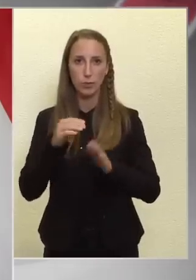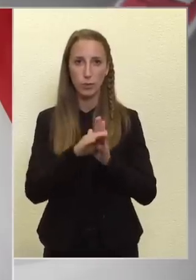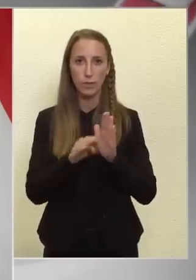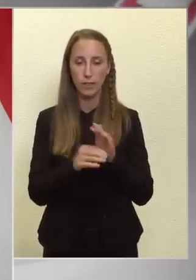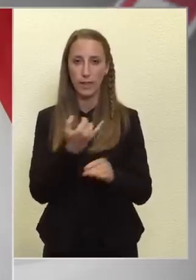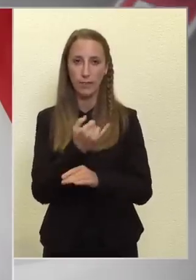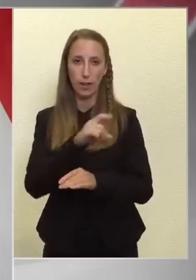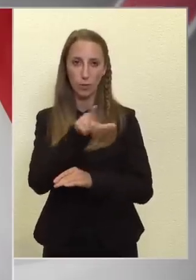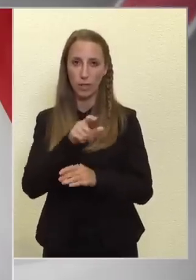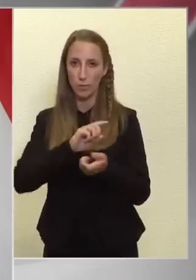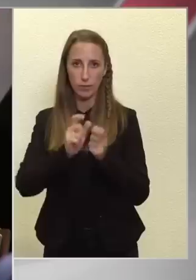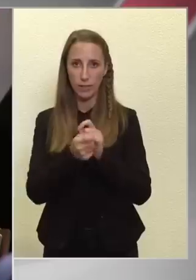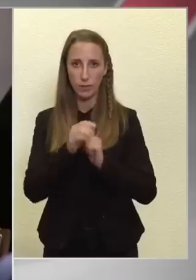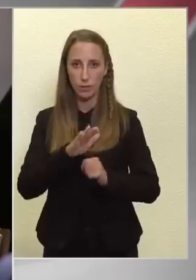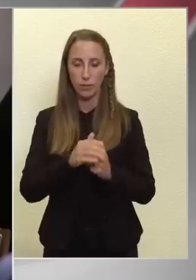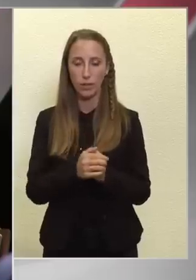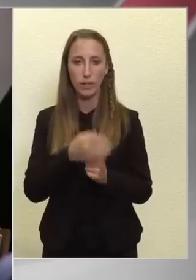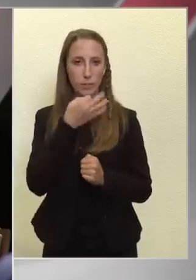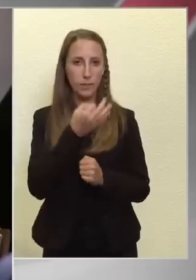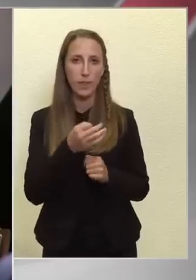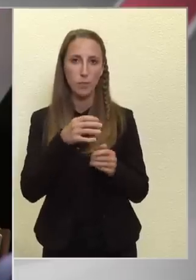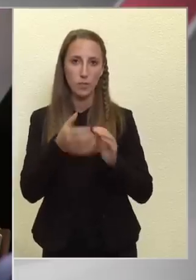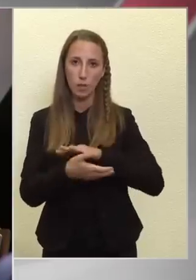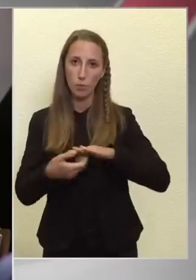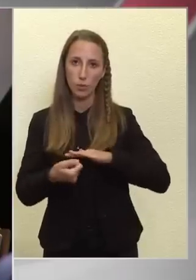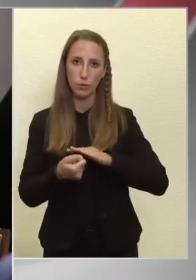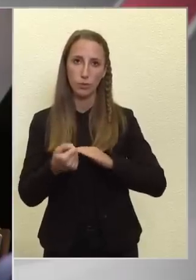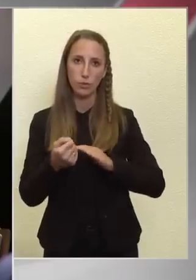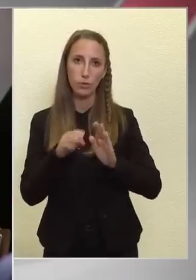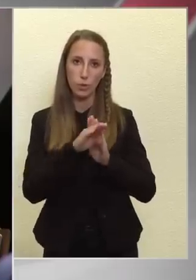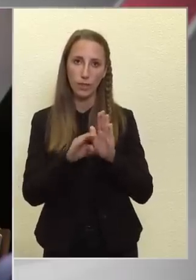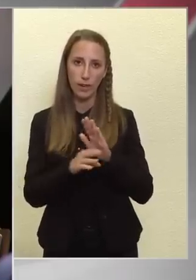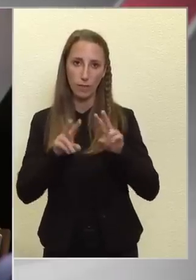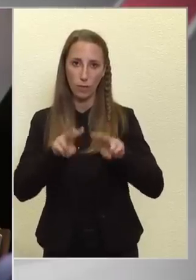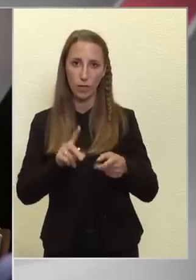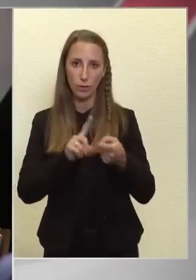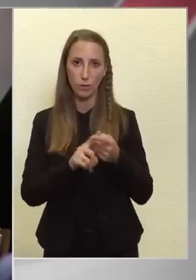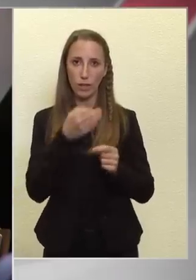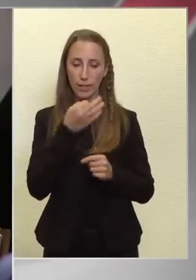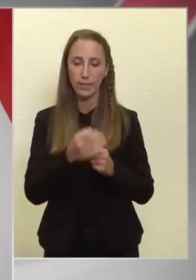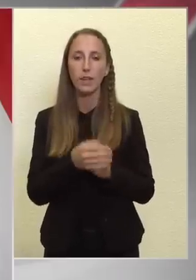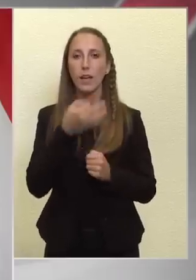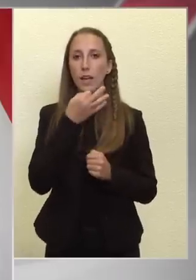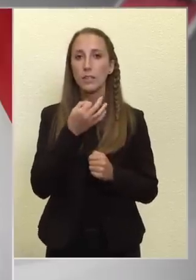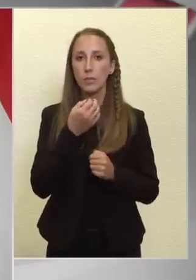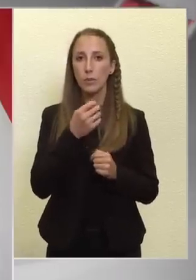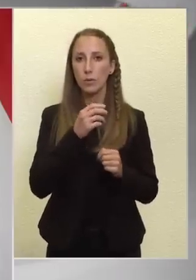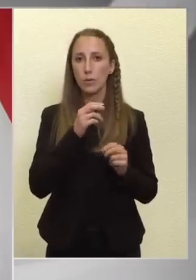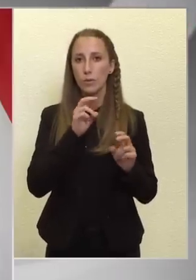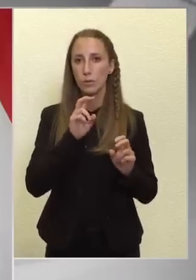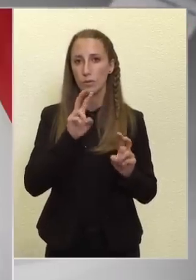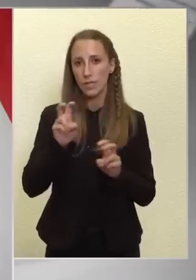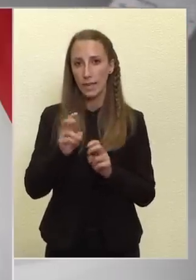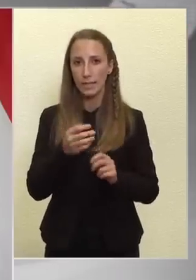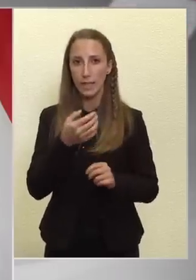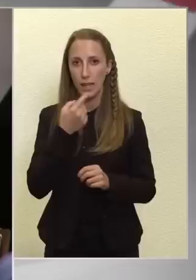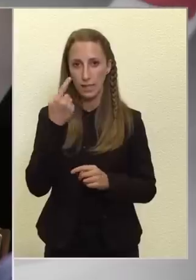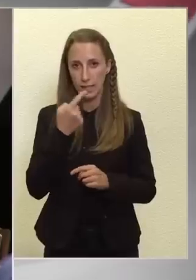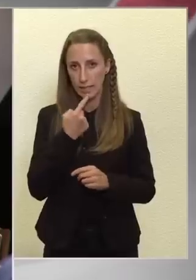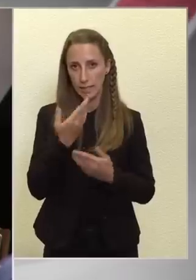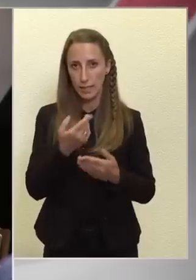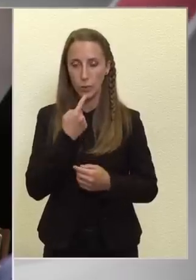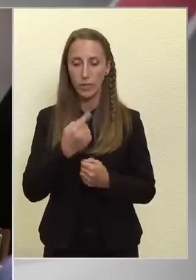változtattunk rajta. Nem az abortusz törvényre vonatkozott a kérdés, hanem arra vonatkozott a Szóval szerint ezt tetszett mondom. Igen, bocsánat, eltévesztettem.